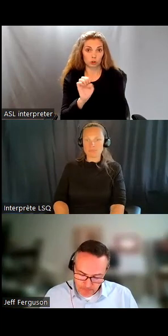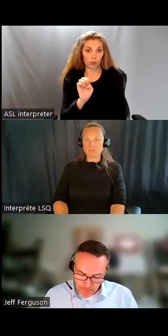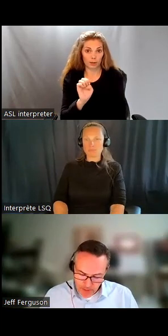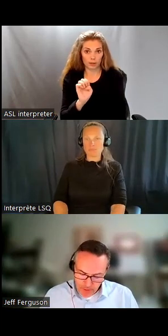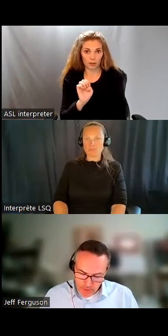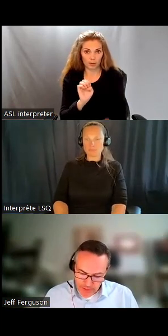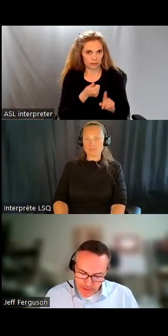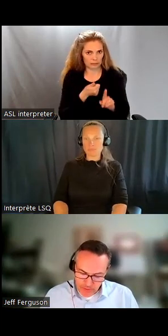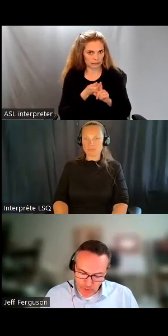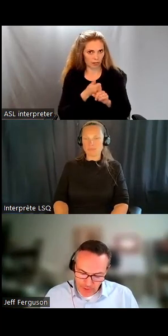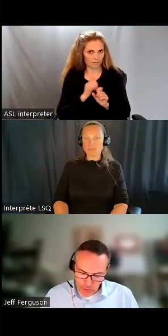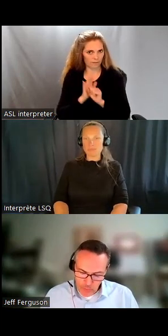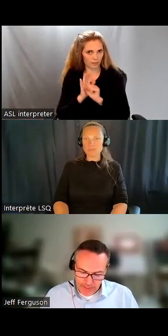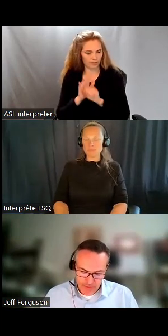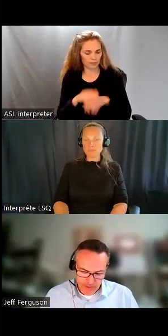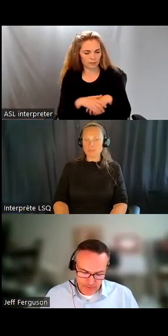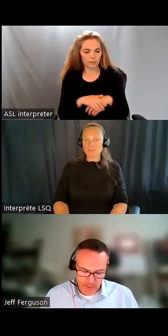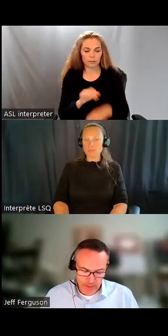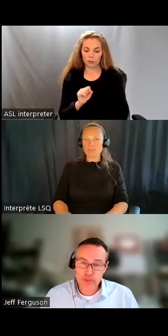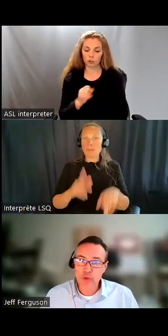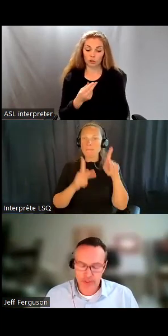et ça, ce sont des défenseurs de l'autonomie qui dit